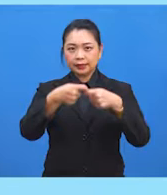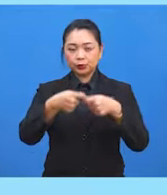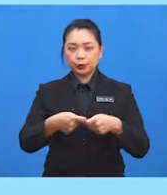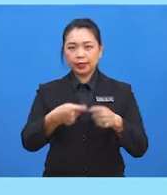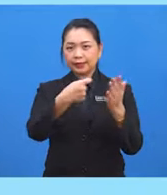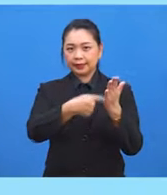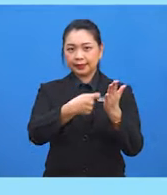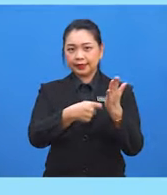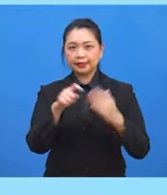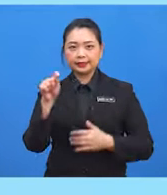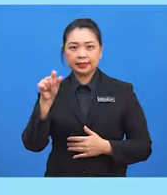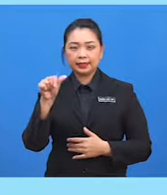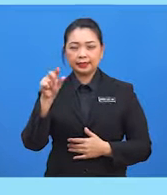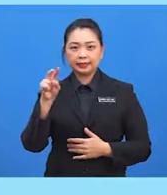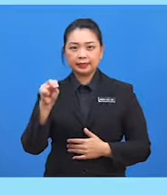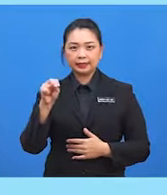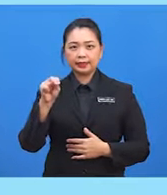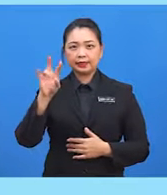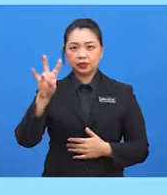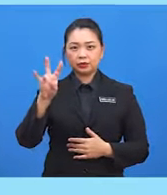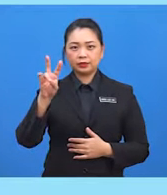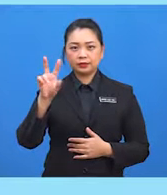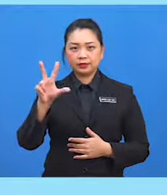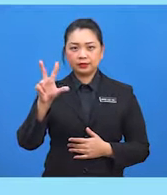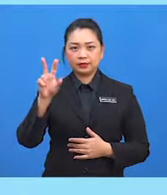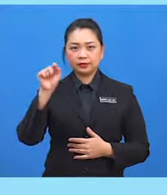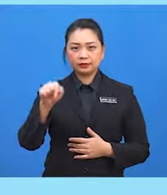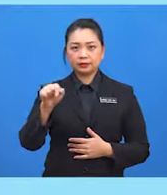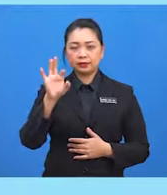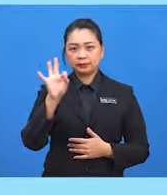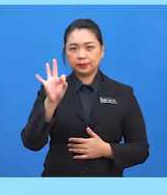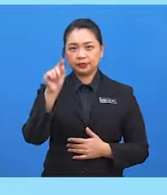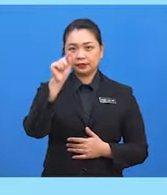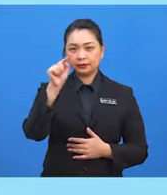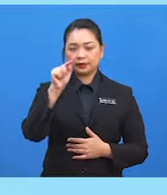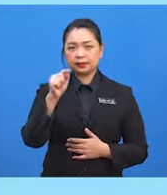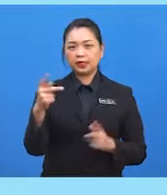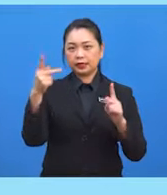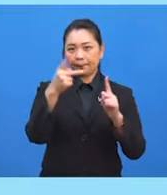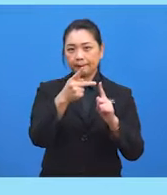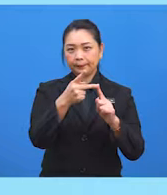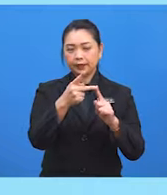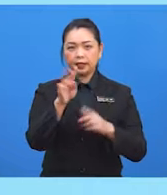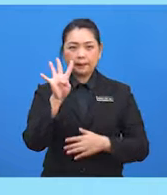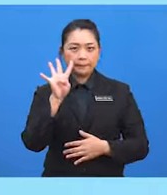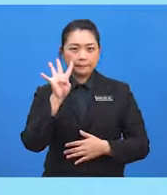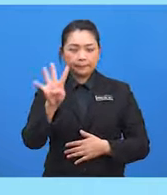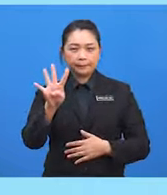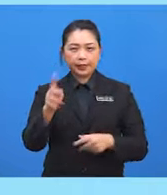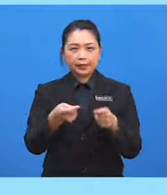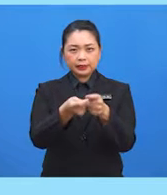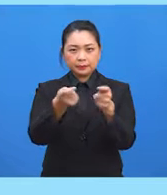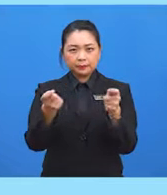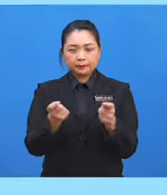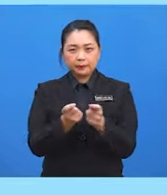bagi sudut 73.9 darjah kepada 4 tempat peperluhan.